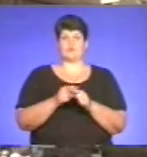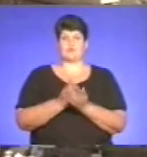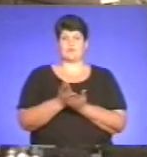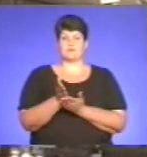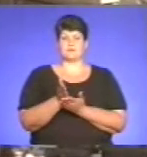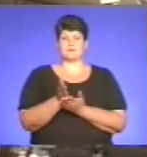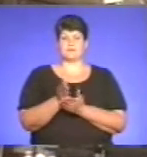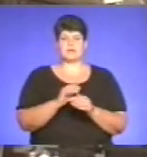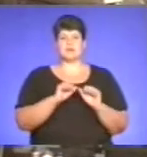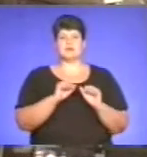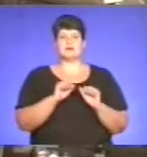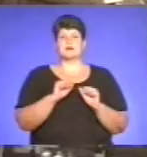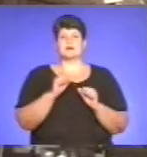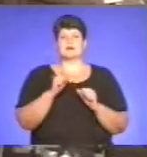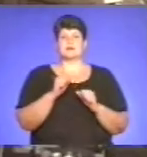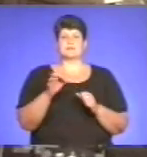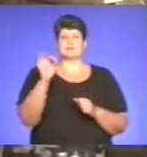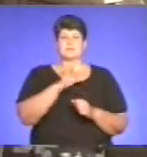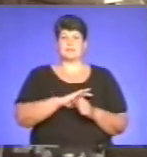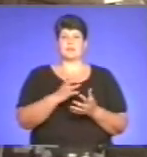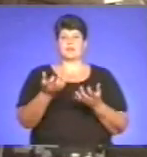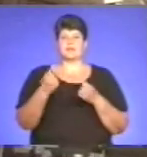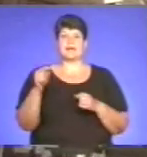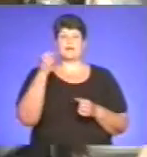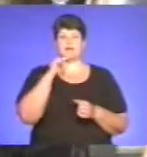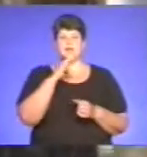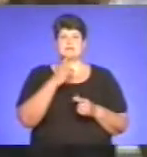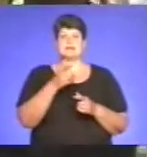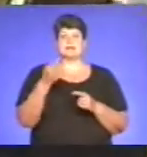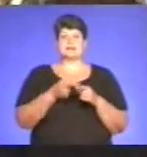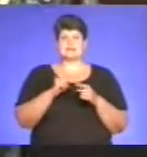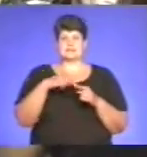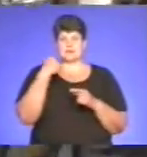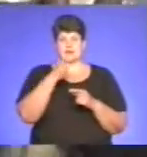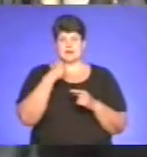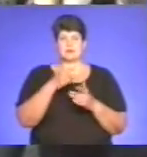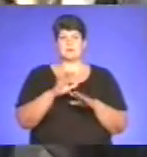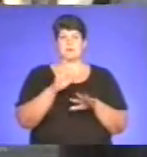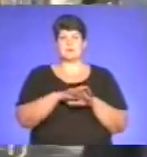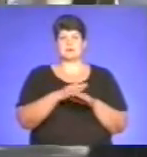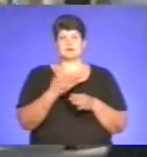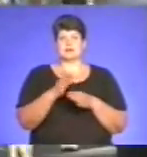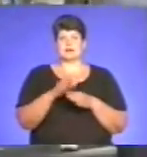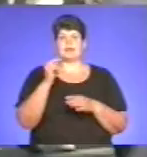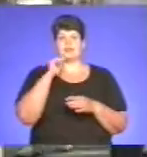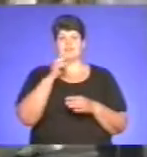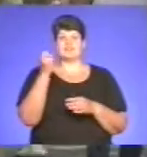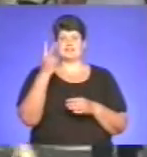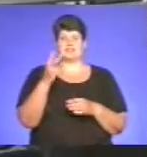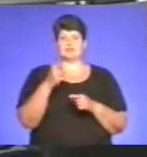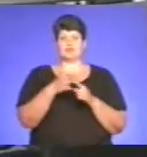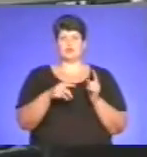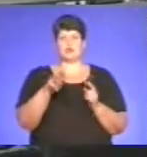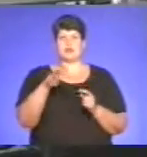Хист від стабільної роботи банки отримує і економіка. За поточний рік банки прокредитували економіку у розмірі 12,5 мільярдів